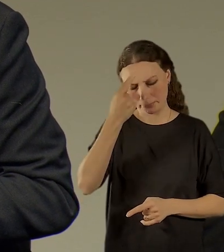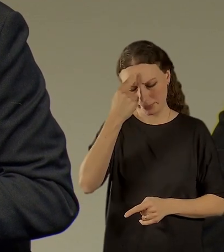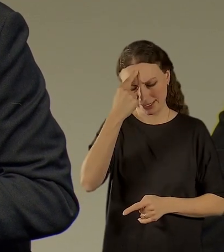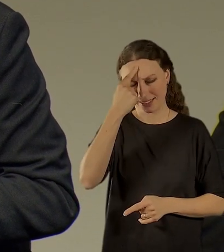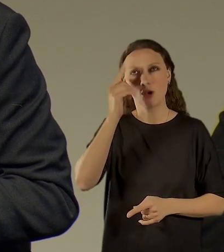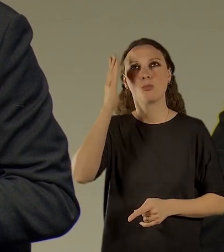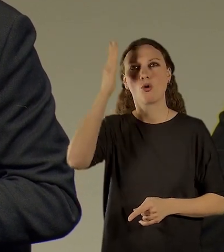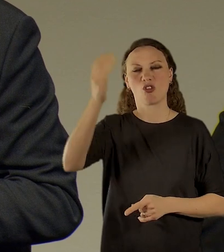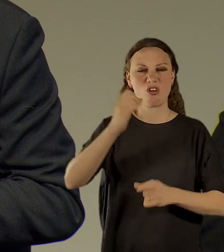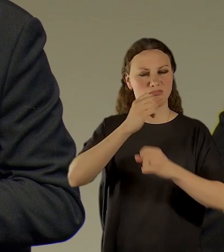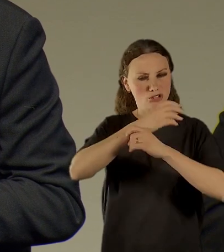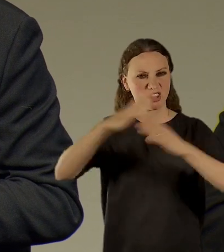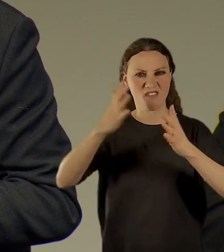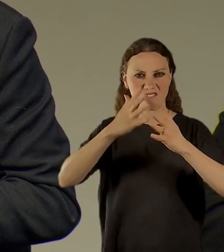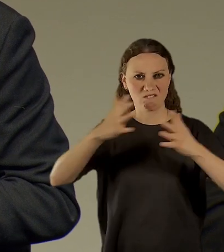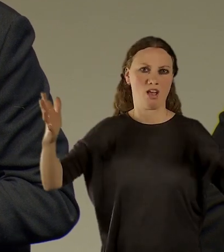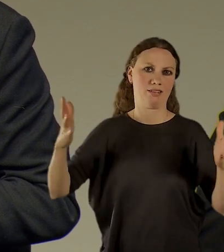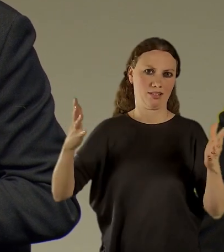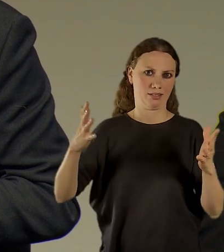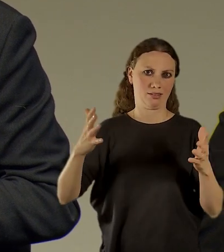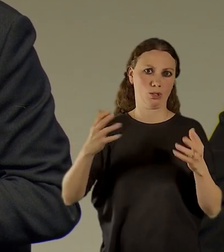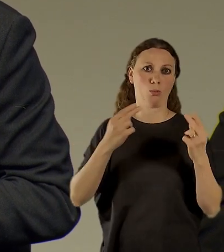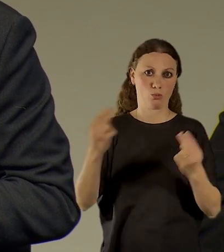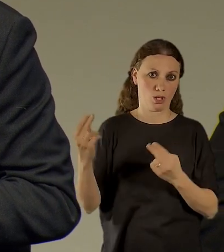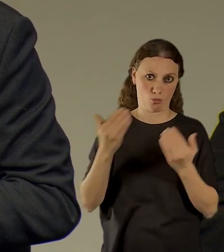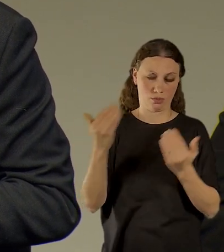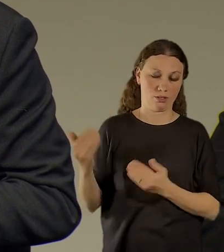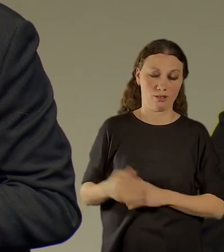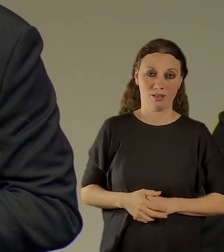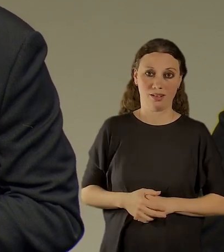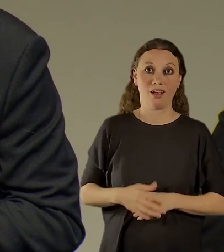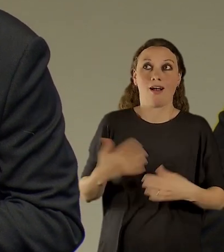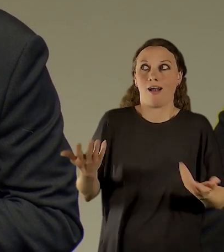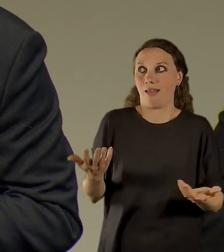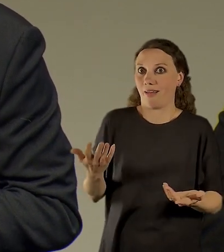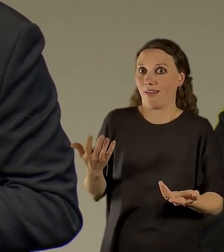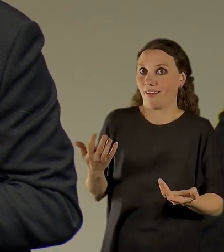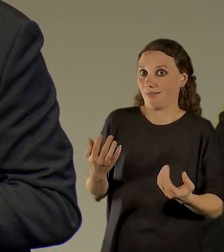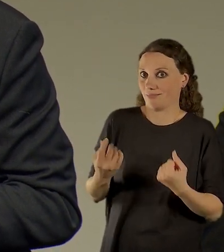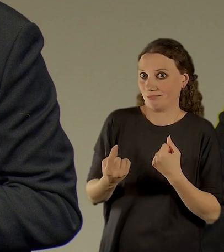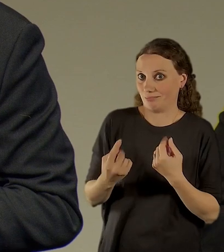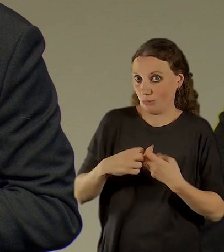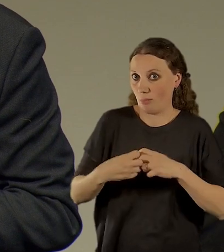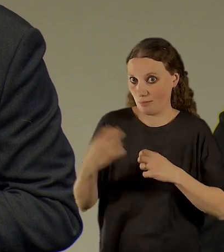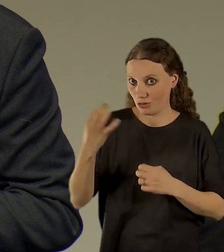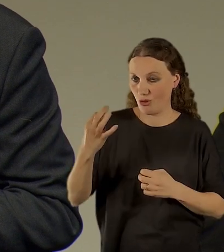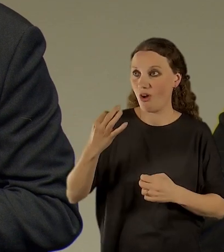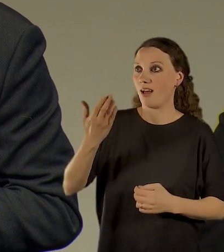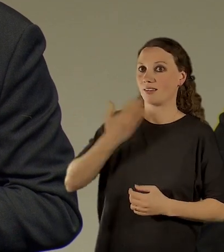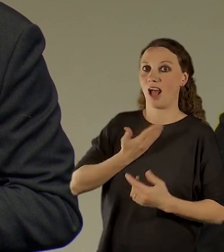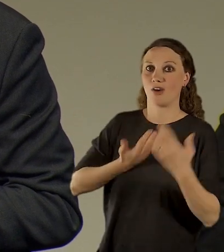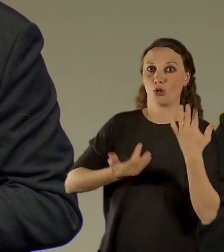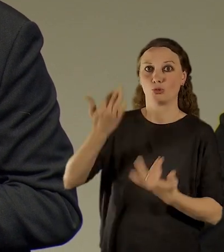rozpočet, byl asi 10 milionů korun na rok. Tak jak chcete dělat muzeum, prostě za dvě miliardy nebo něco takového, to je úplná